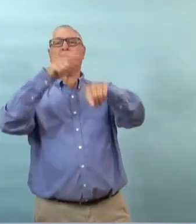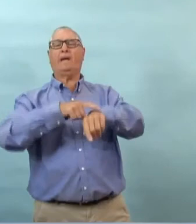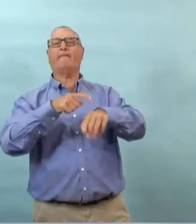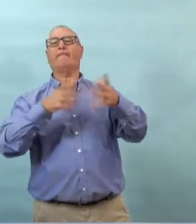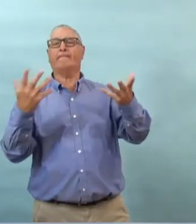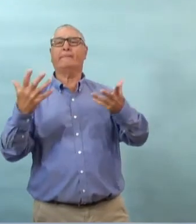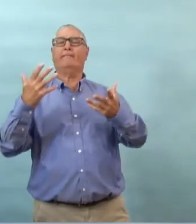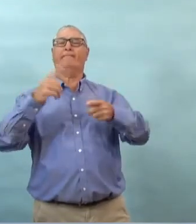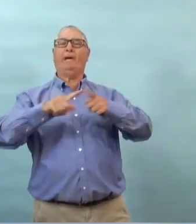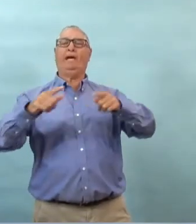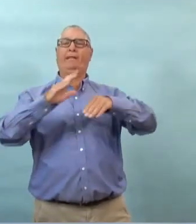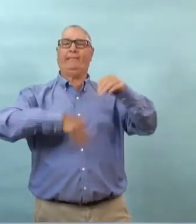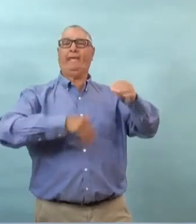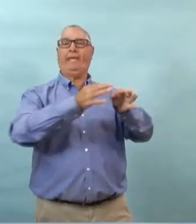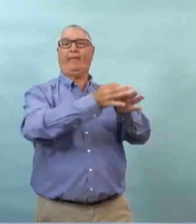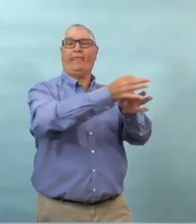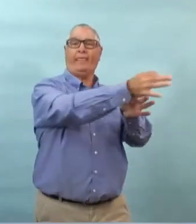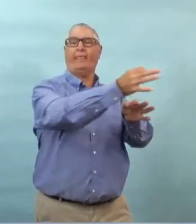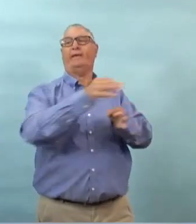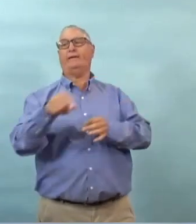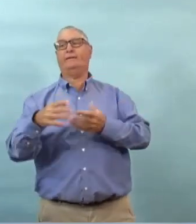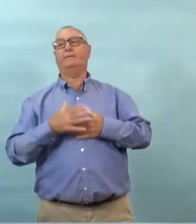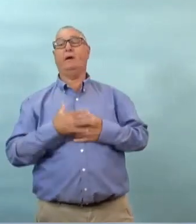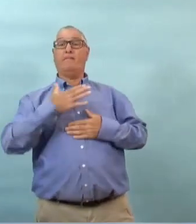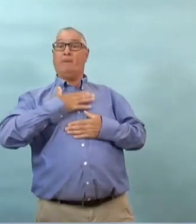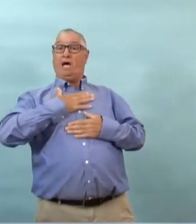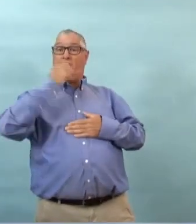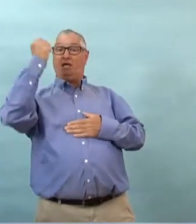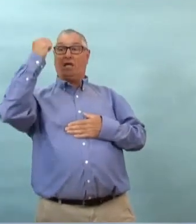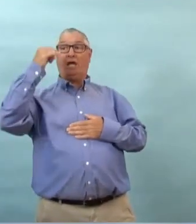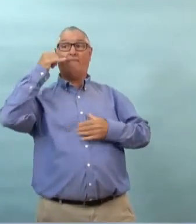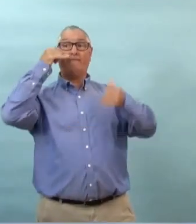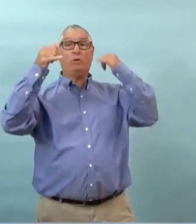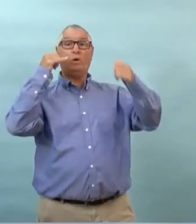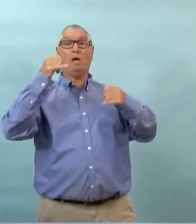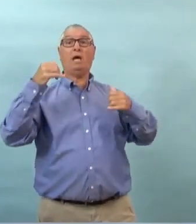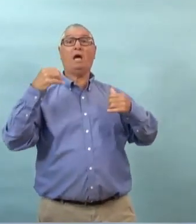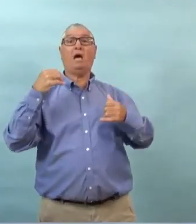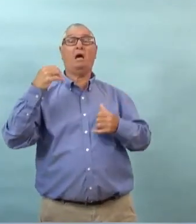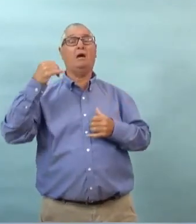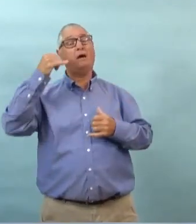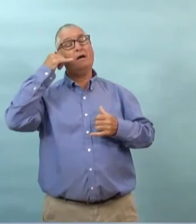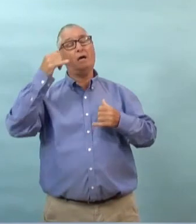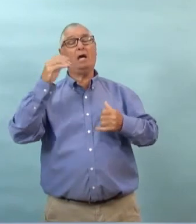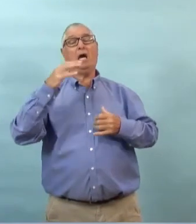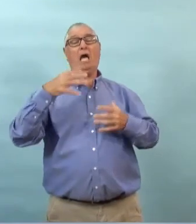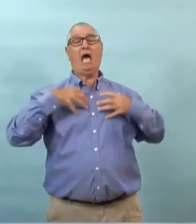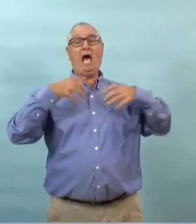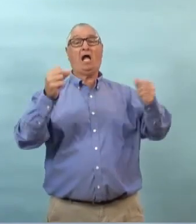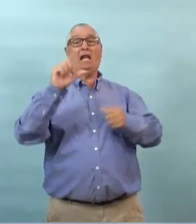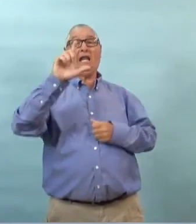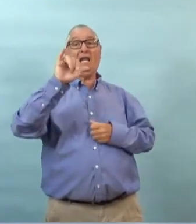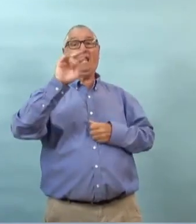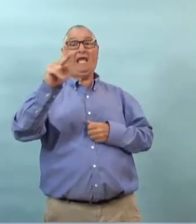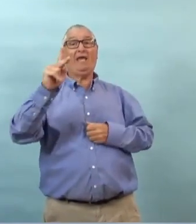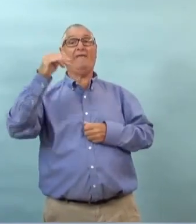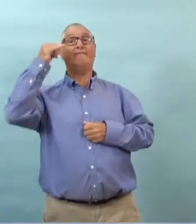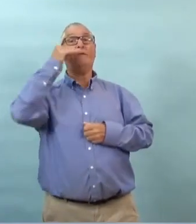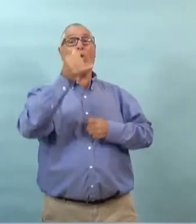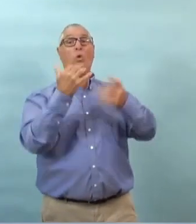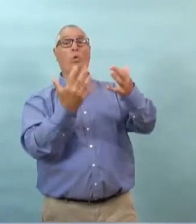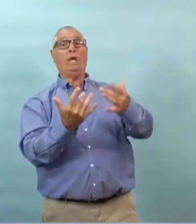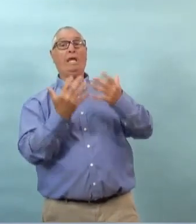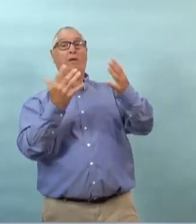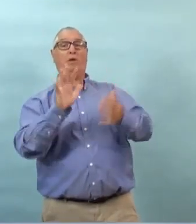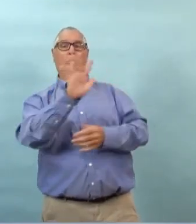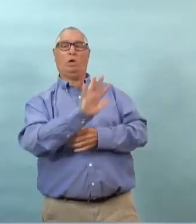actuelle je crois que le délai d'attente pour un appel si on appelle health link télésanté c'est 20 minutes si on est très occupé